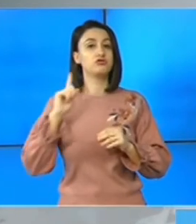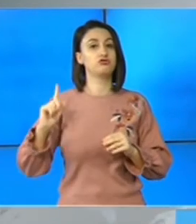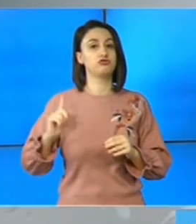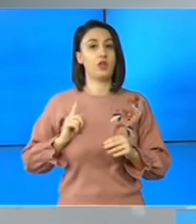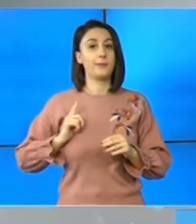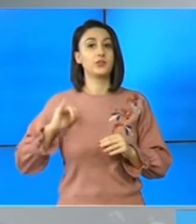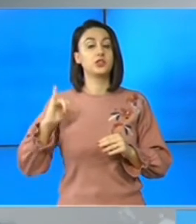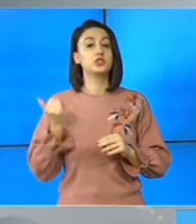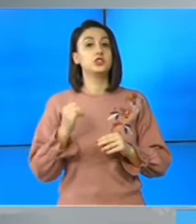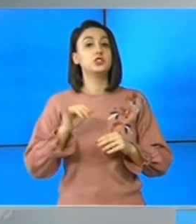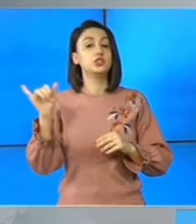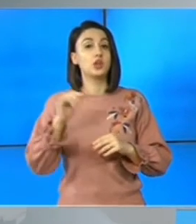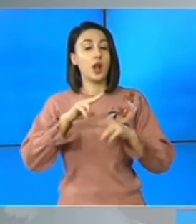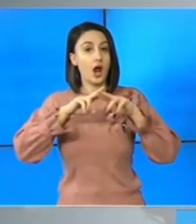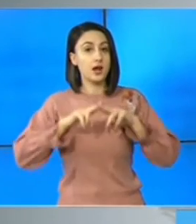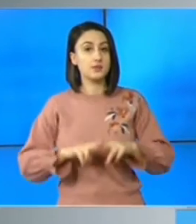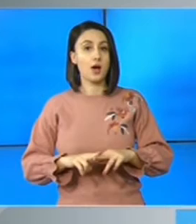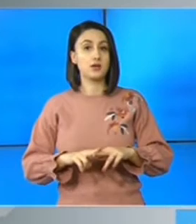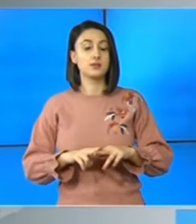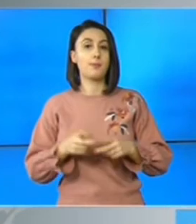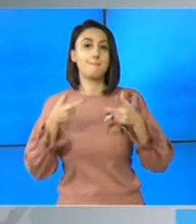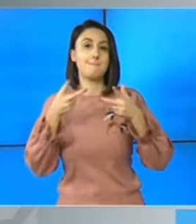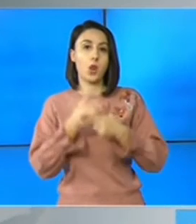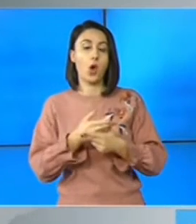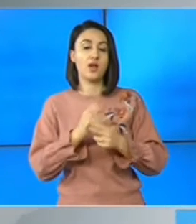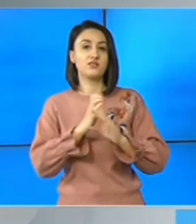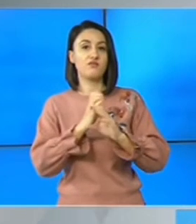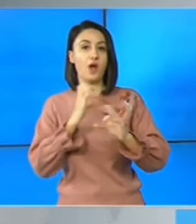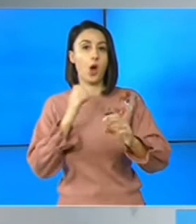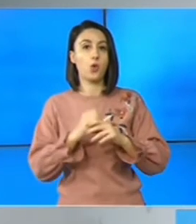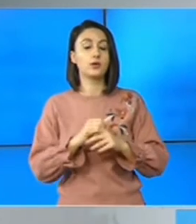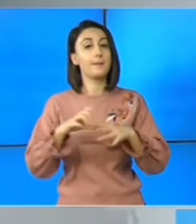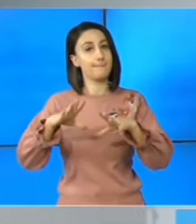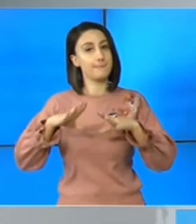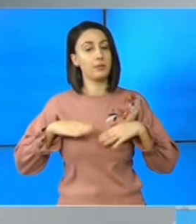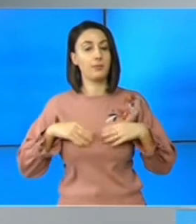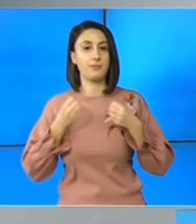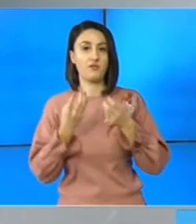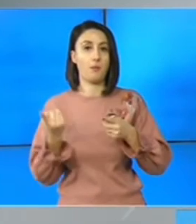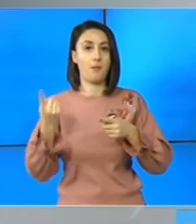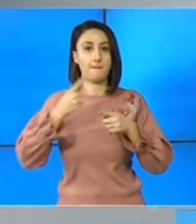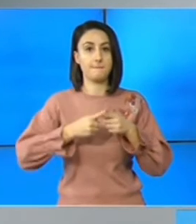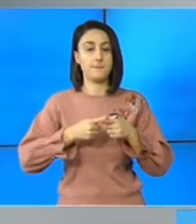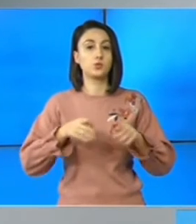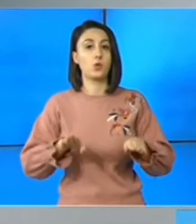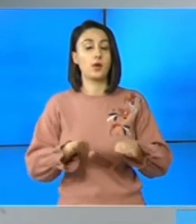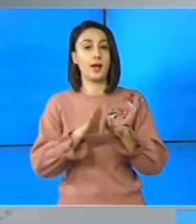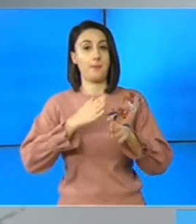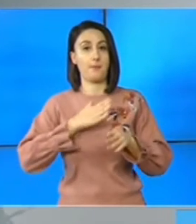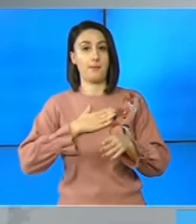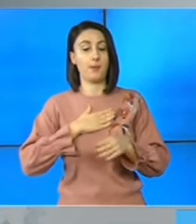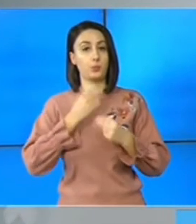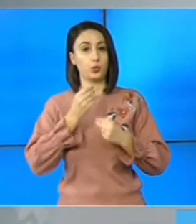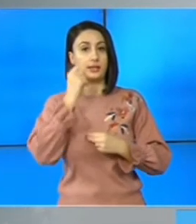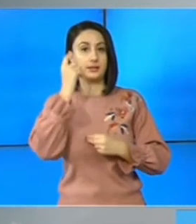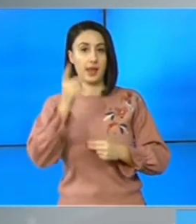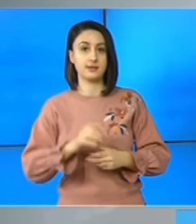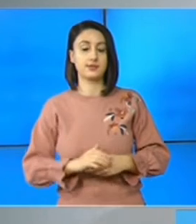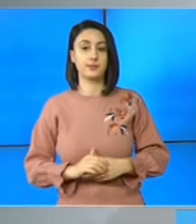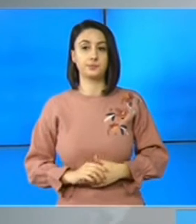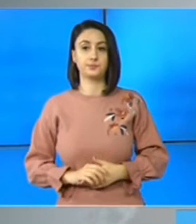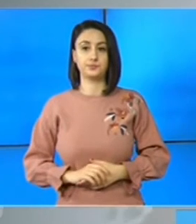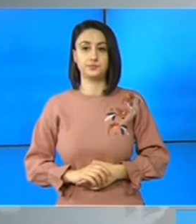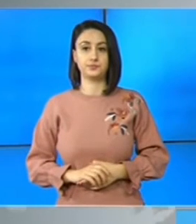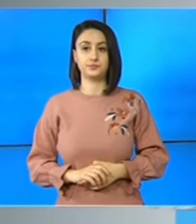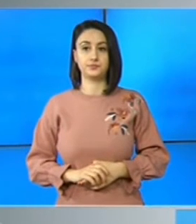fric, dar și pentru cei care au rămas blocați în vagoane. Primim date suplimentare de la colega mea Bianca Ogarcă. Te ascultăm, Bianca, dacă ne